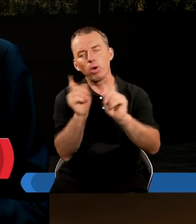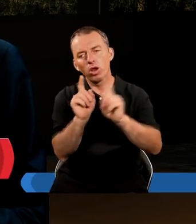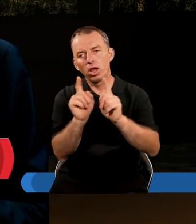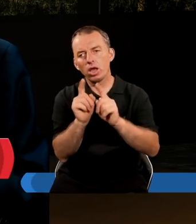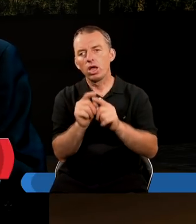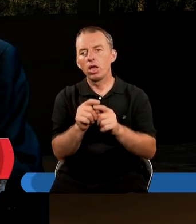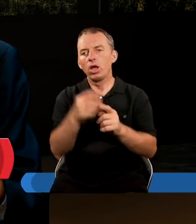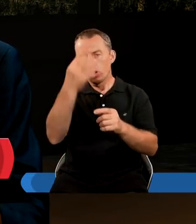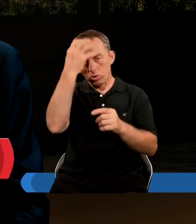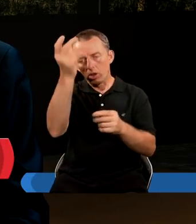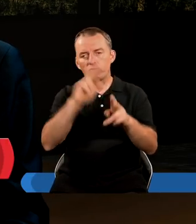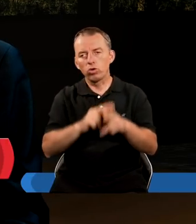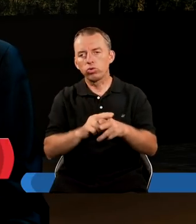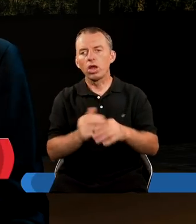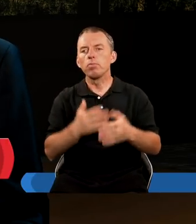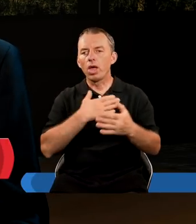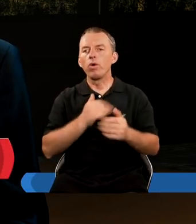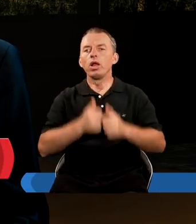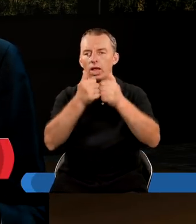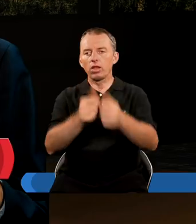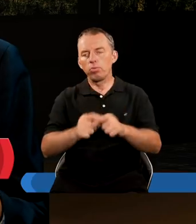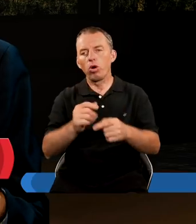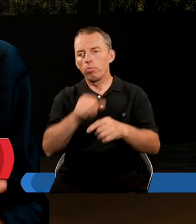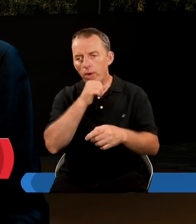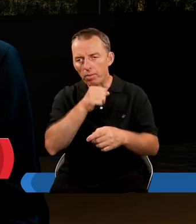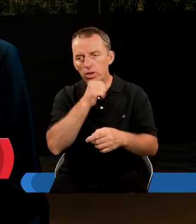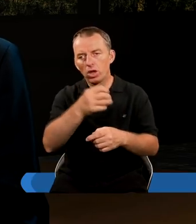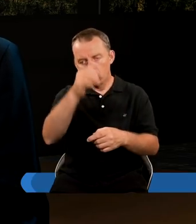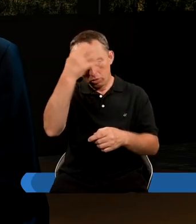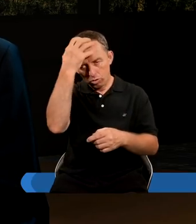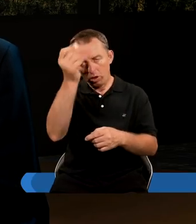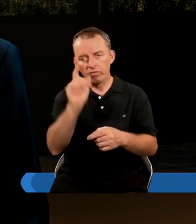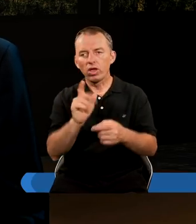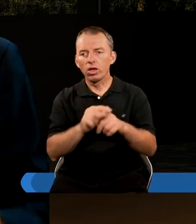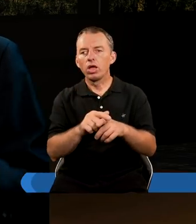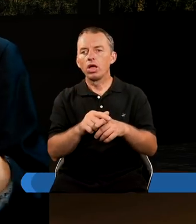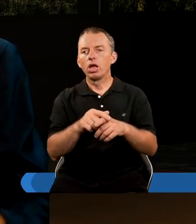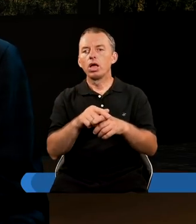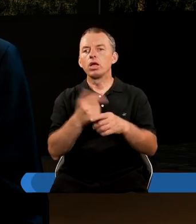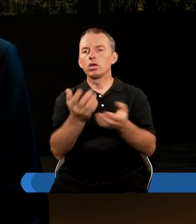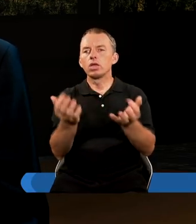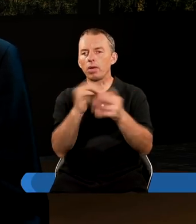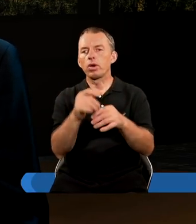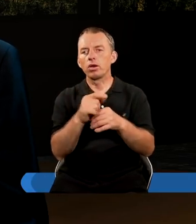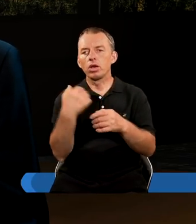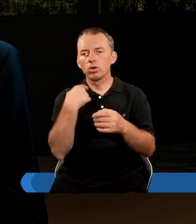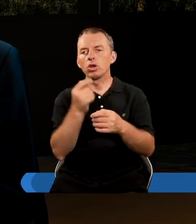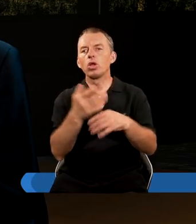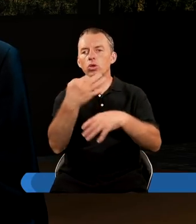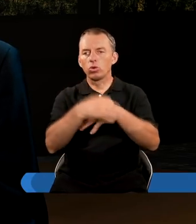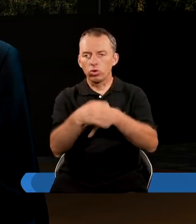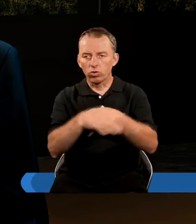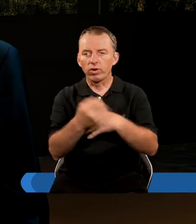królestwa, które miały nastąpić po Babilonie, po królestwie właśnie, do którego zostali zabrani ci młodzieńcy, o których też